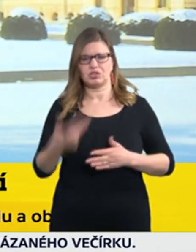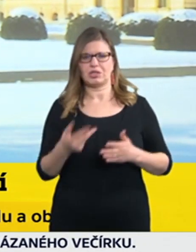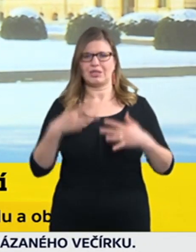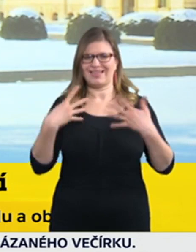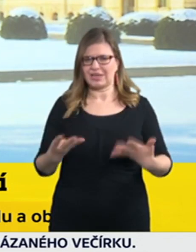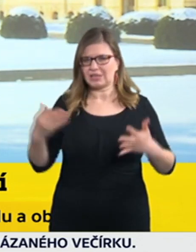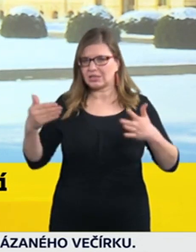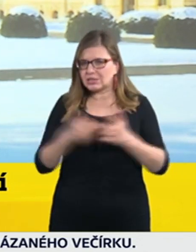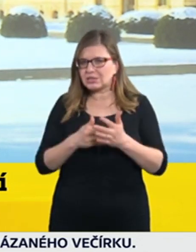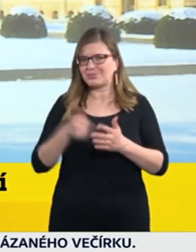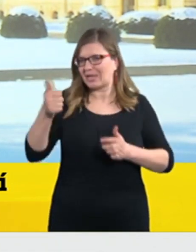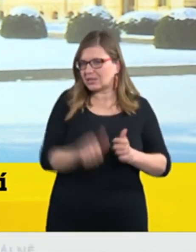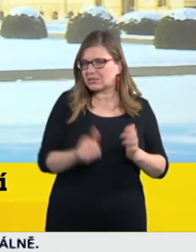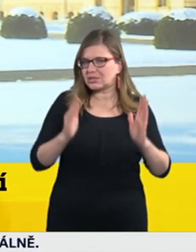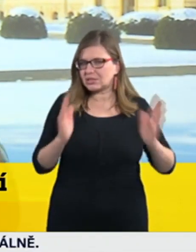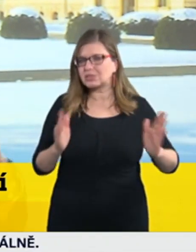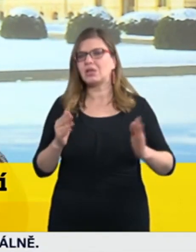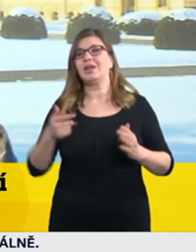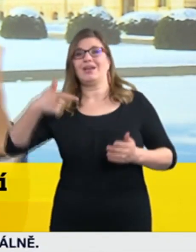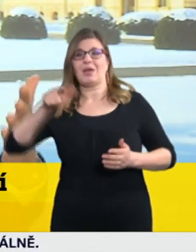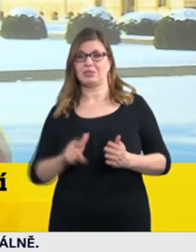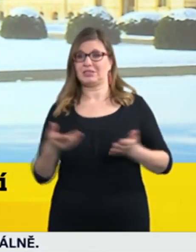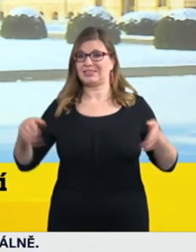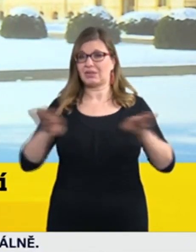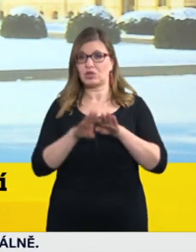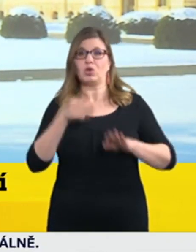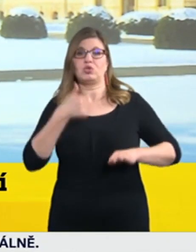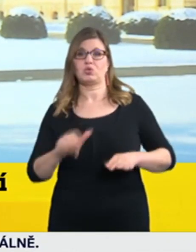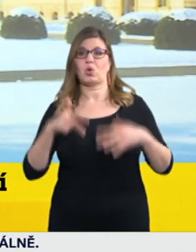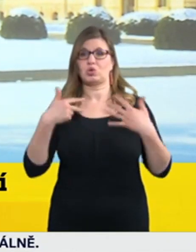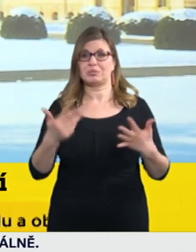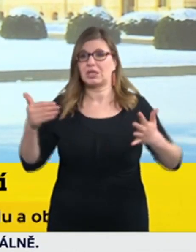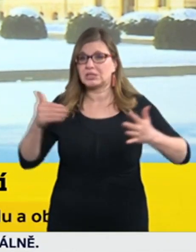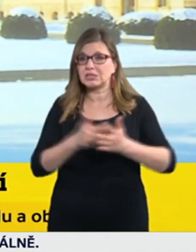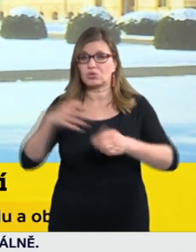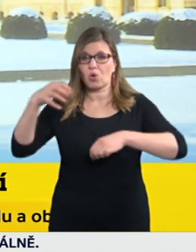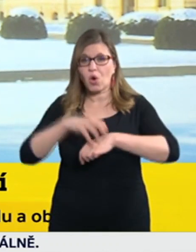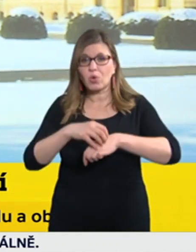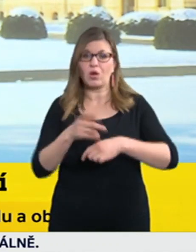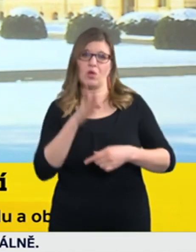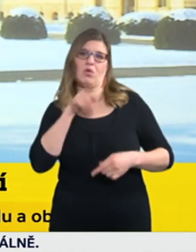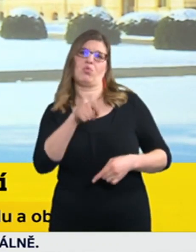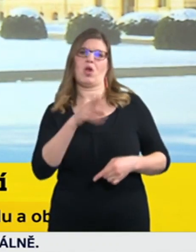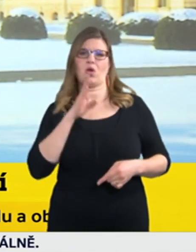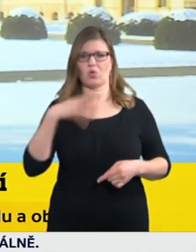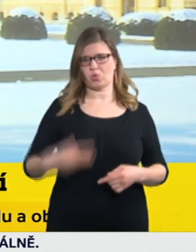měsíce, je to 180 000 Kč, když tomu připočtuji ještě další programy, které jsou, tak chci tím jenom říct, že ten dotyční potom přijde třeba o 100 000